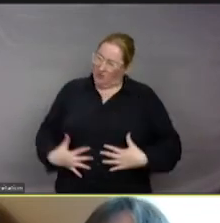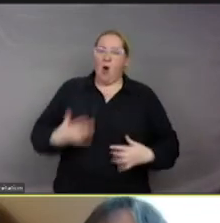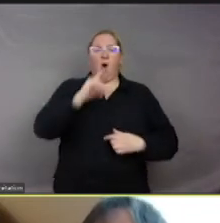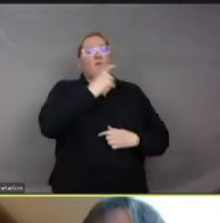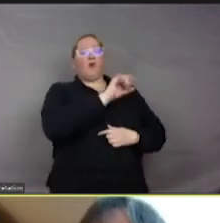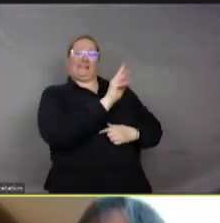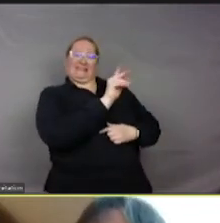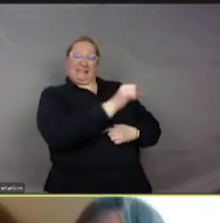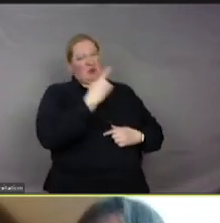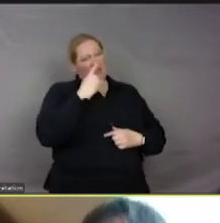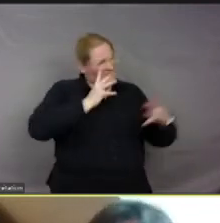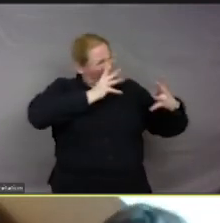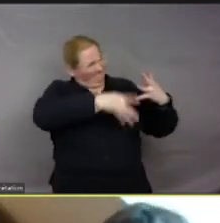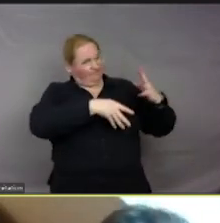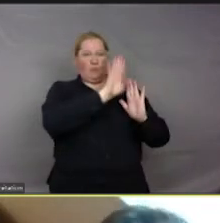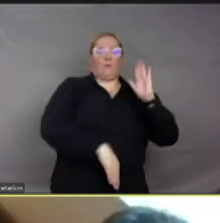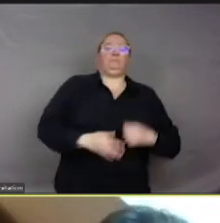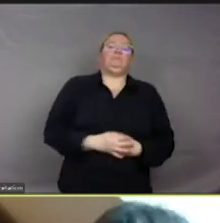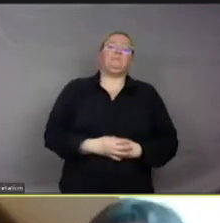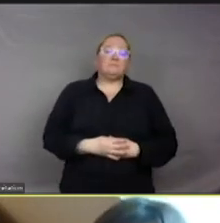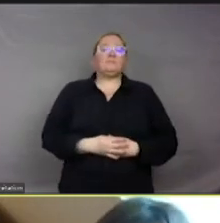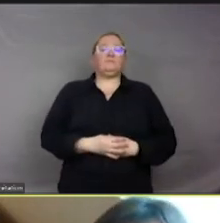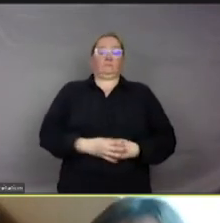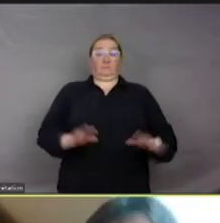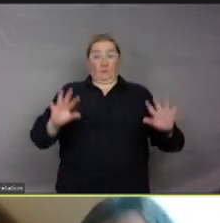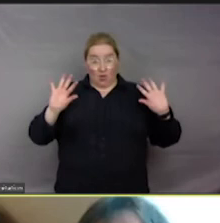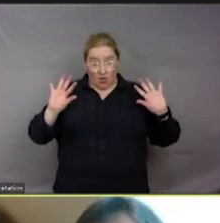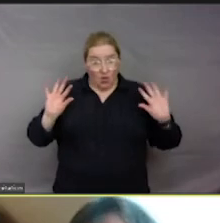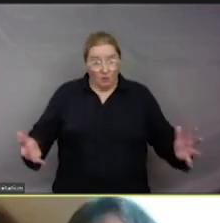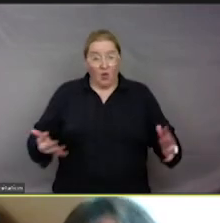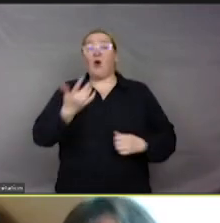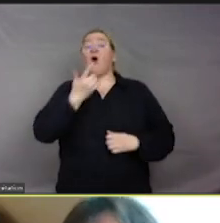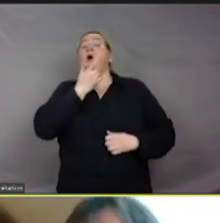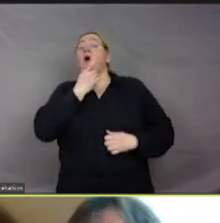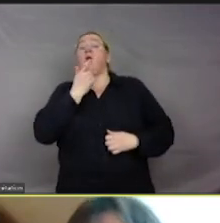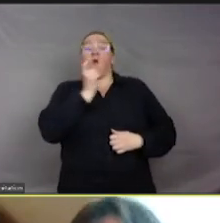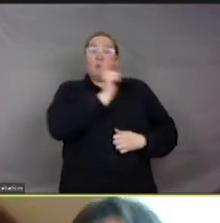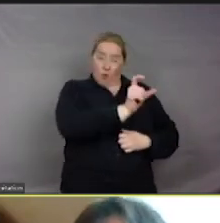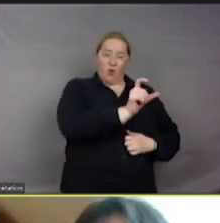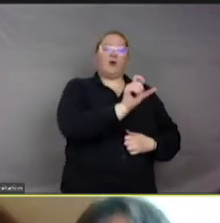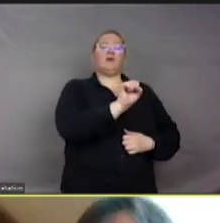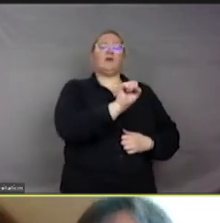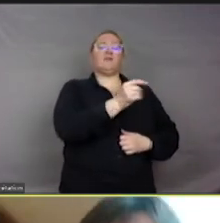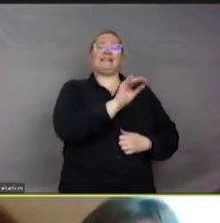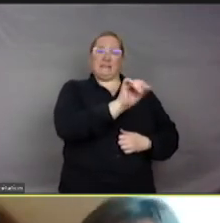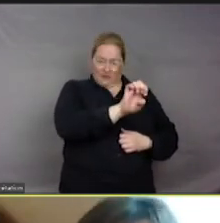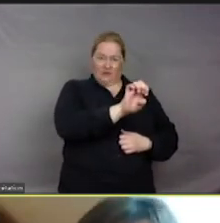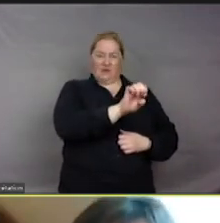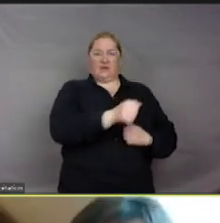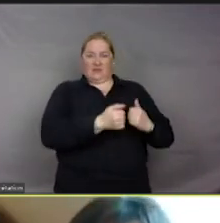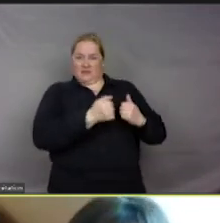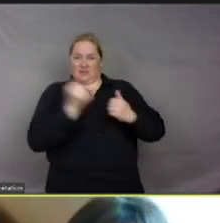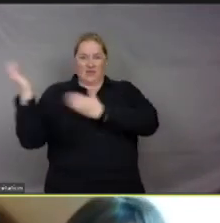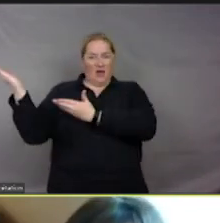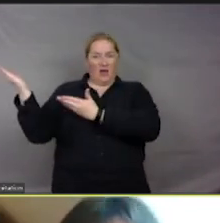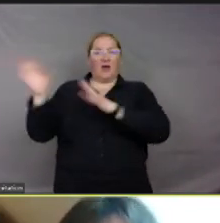Donc, si l'on regarde les emplois du terme sensible, sensibilité, donc je rappelle que c'est